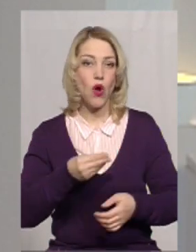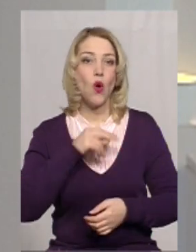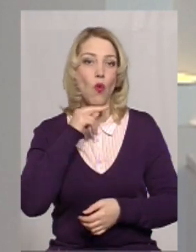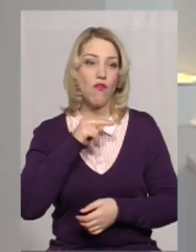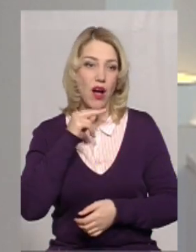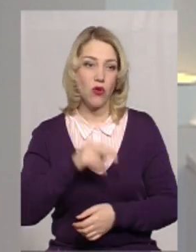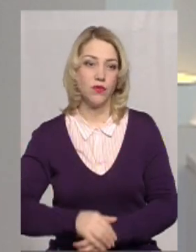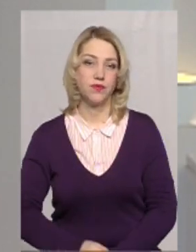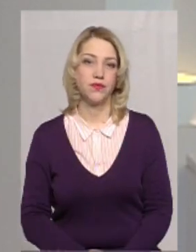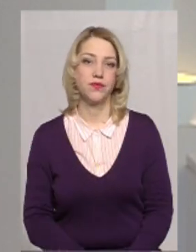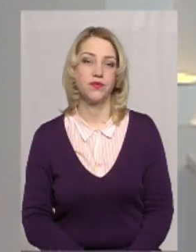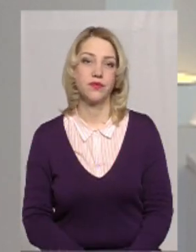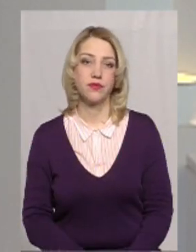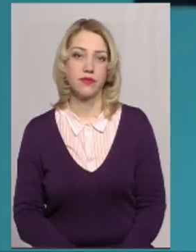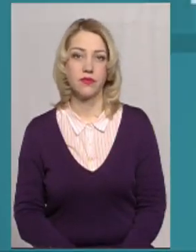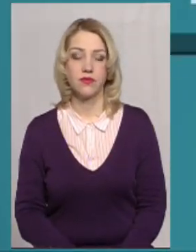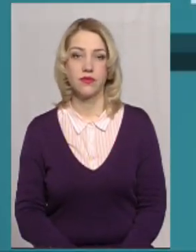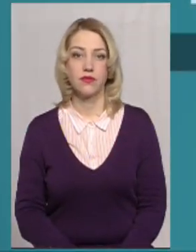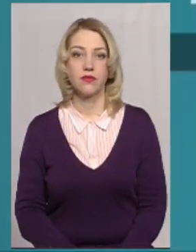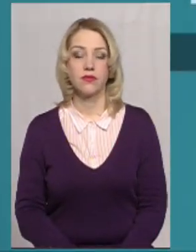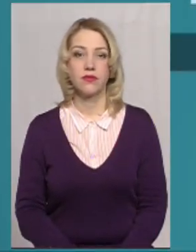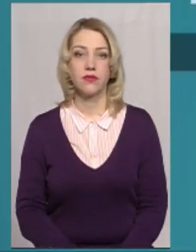в обласній раді. Будь ласка.